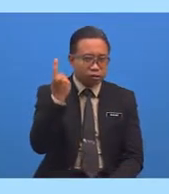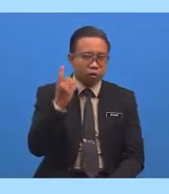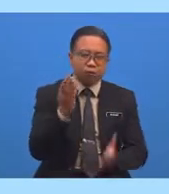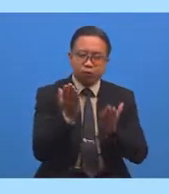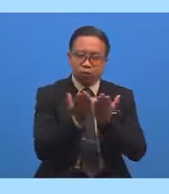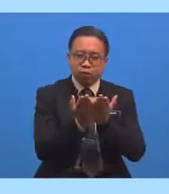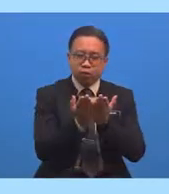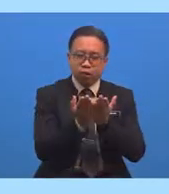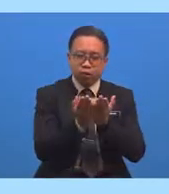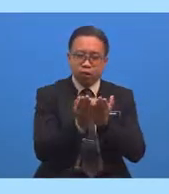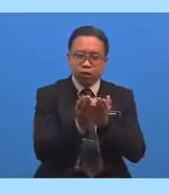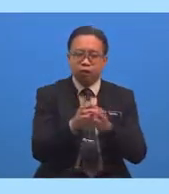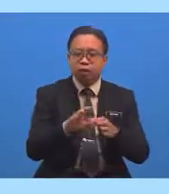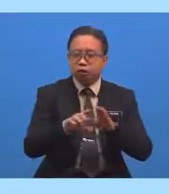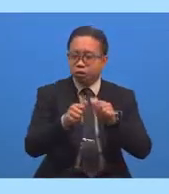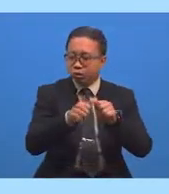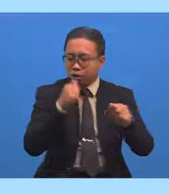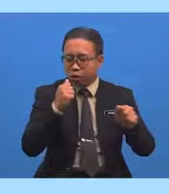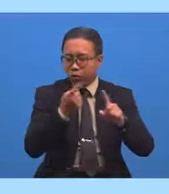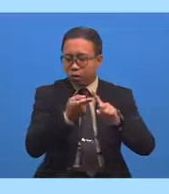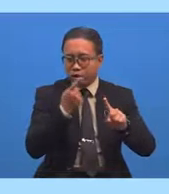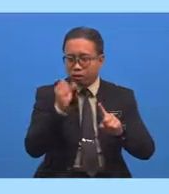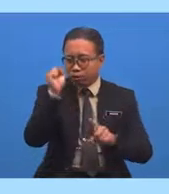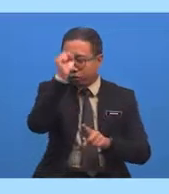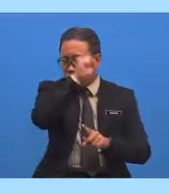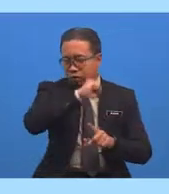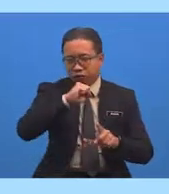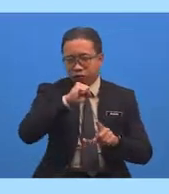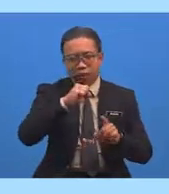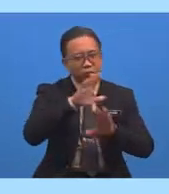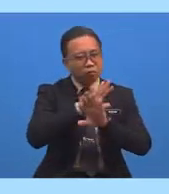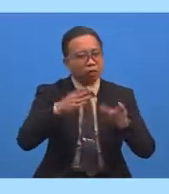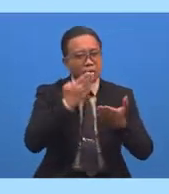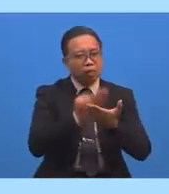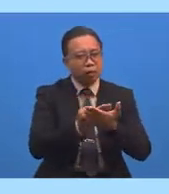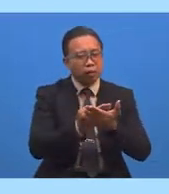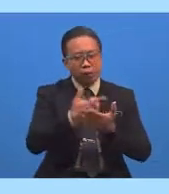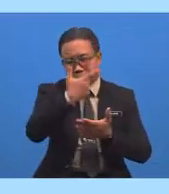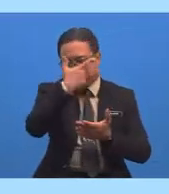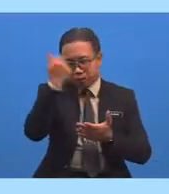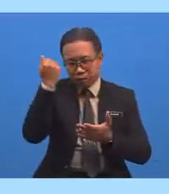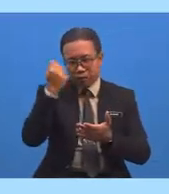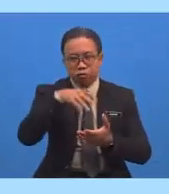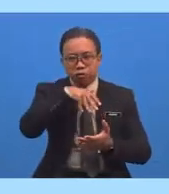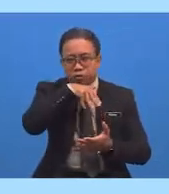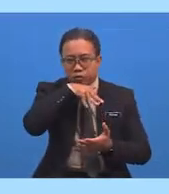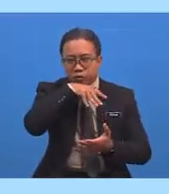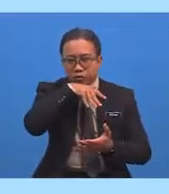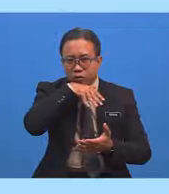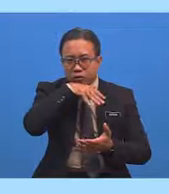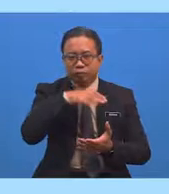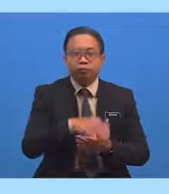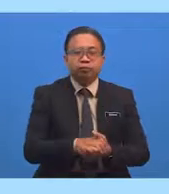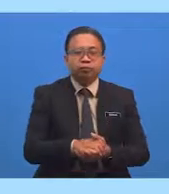Agar Dijauhkan Daripada Sifat Negatif Kerana Rasulullah Sallallahu